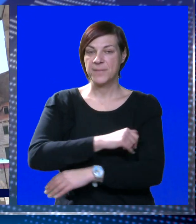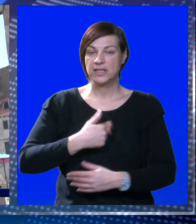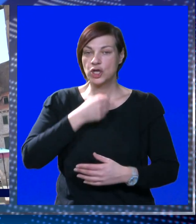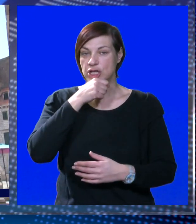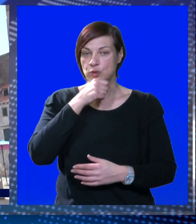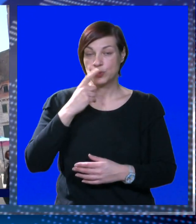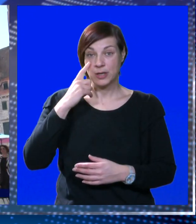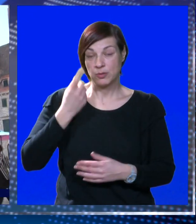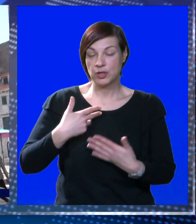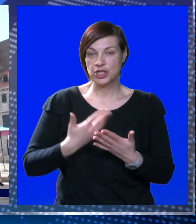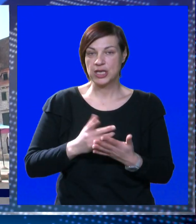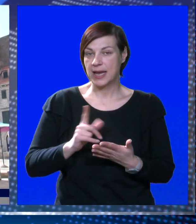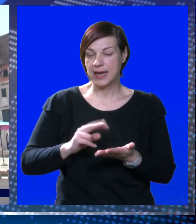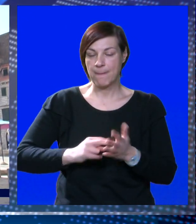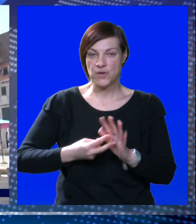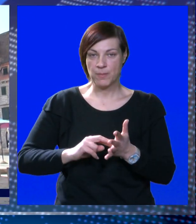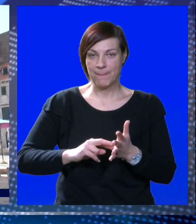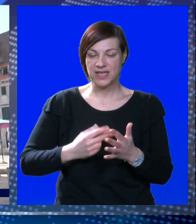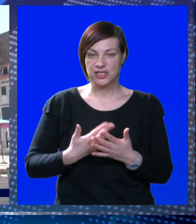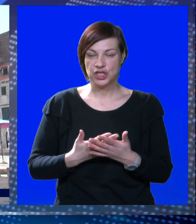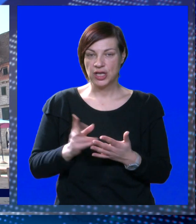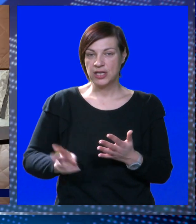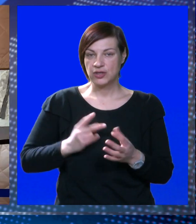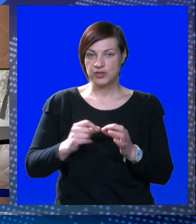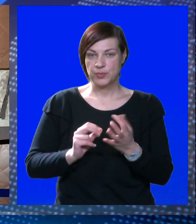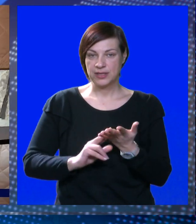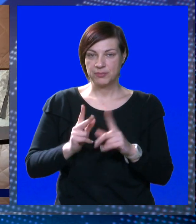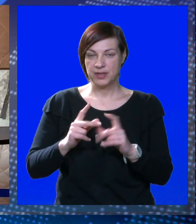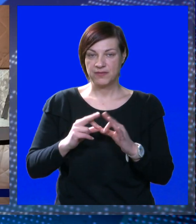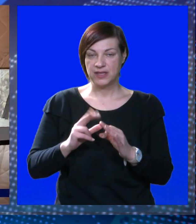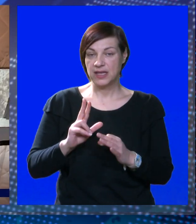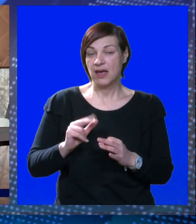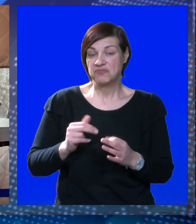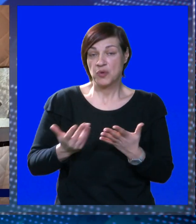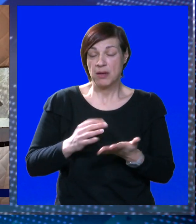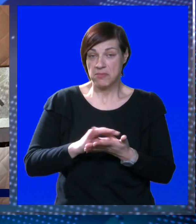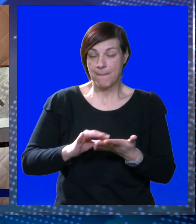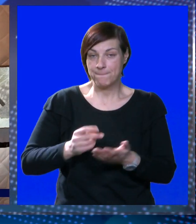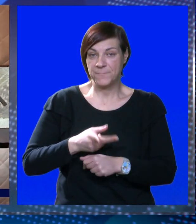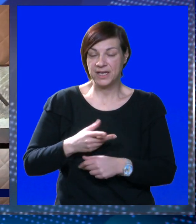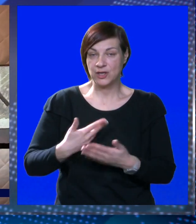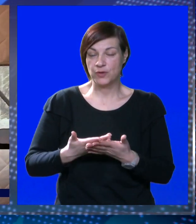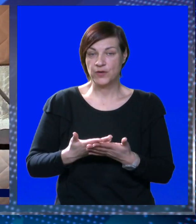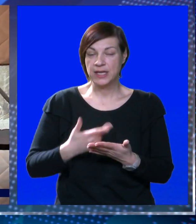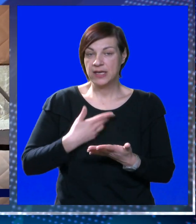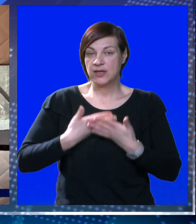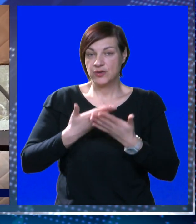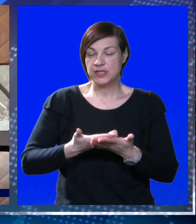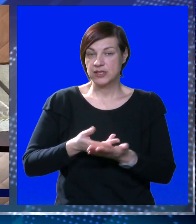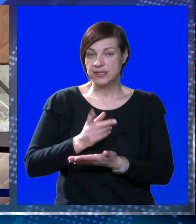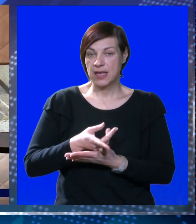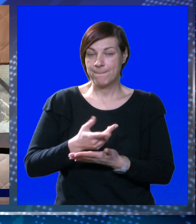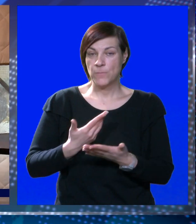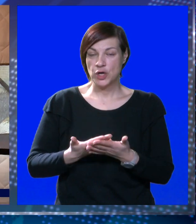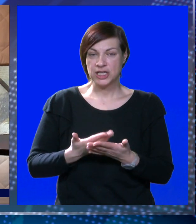Tih pet godina u Županovim očima očito nije problemetično. Gospodin Bevanda, ako ima neki prigovor i ovakve optužbe koje